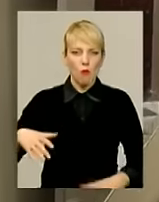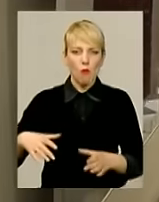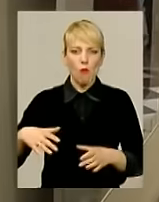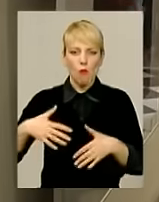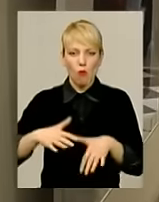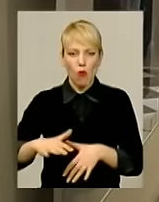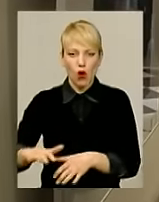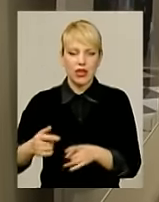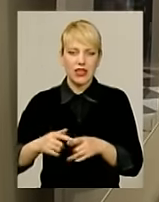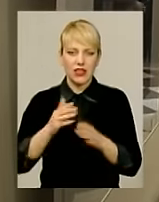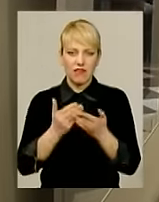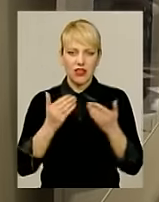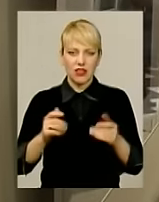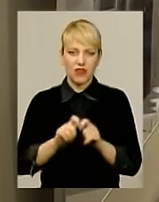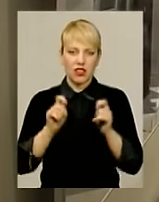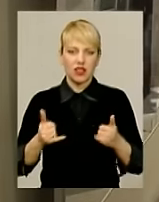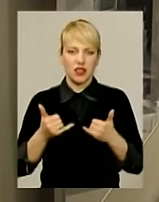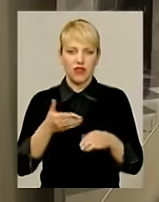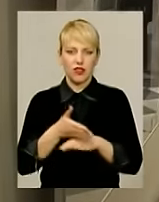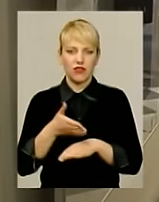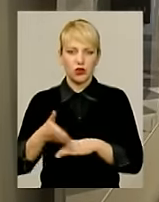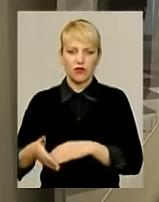Хмельницькому фотомузеї відкрита для відвідувачів.